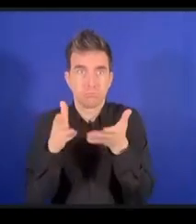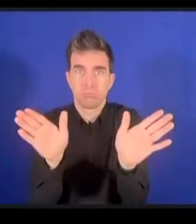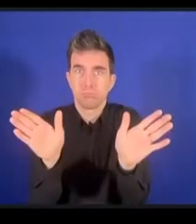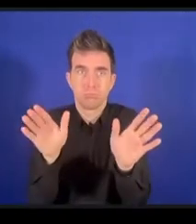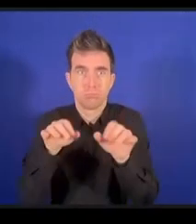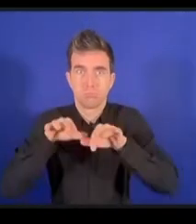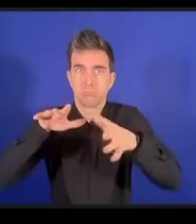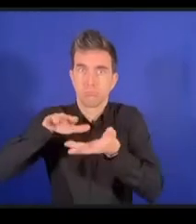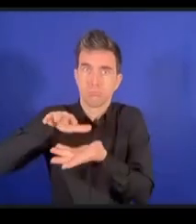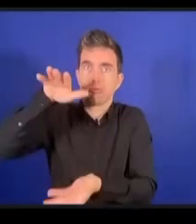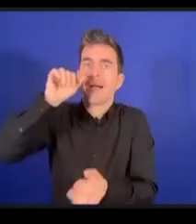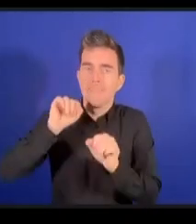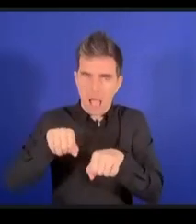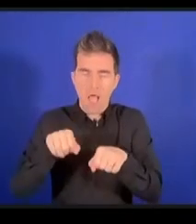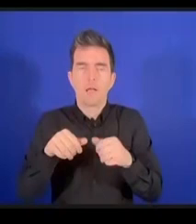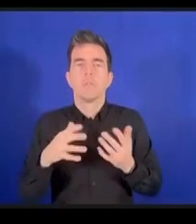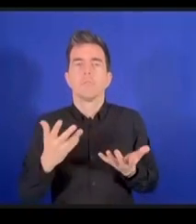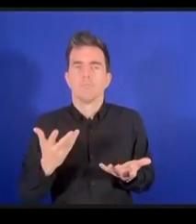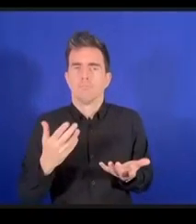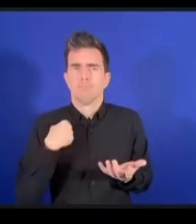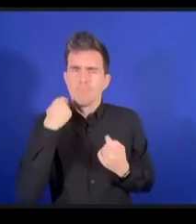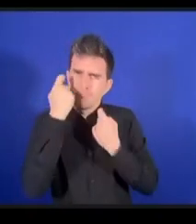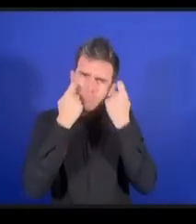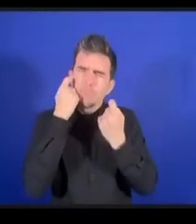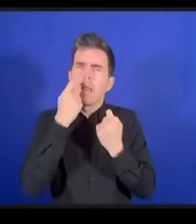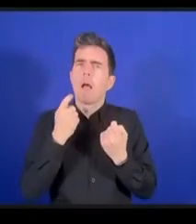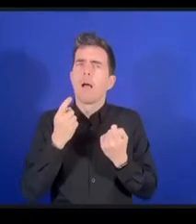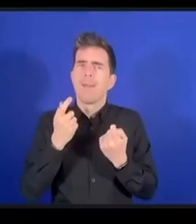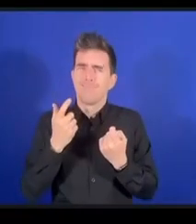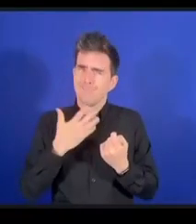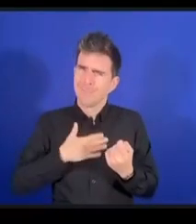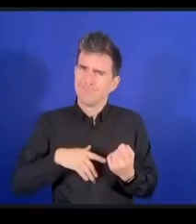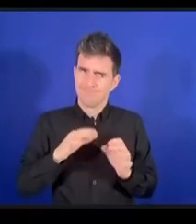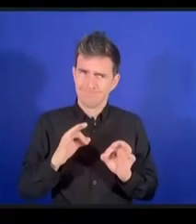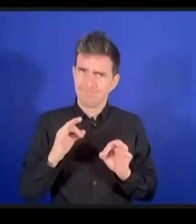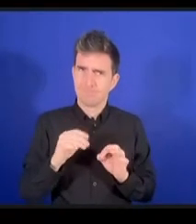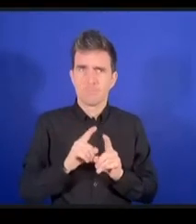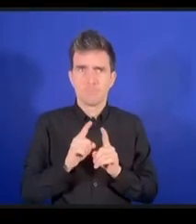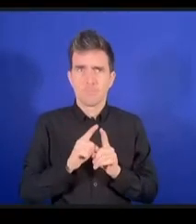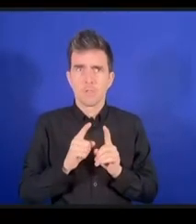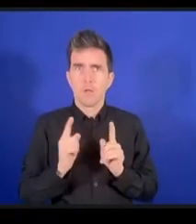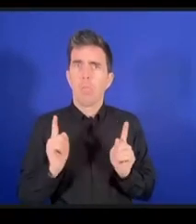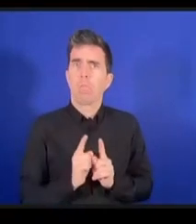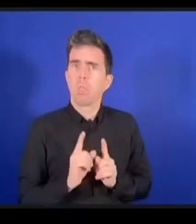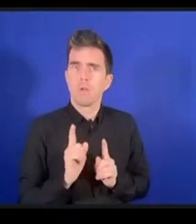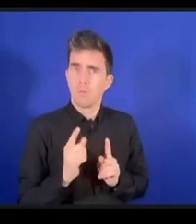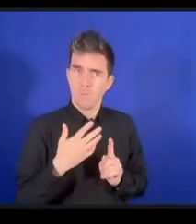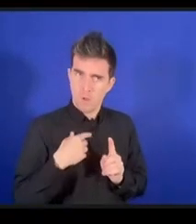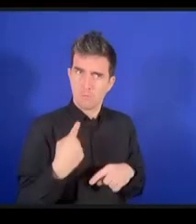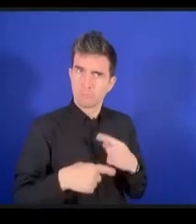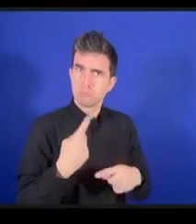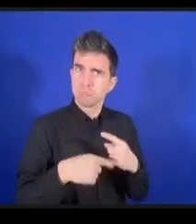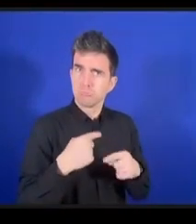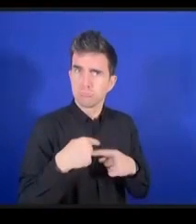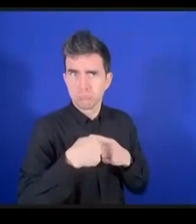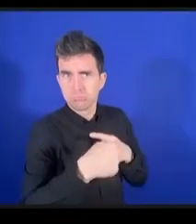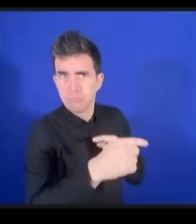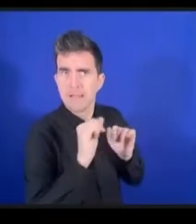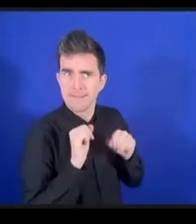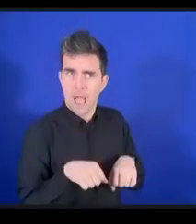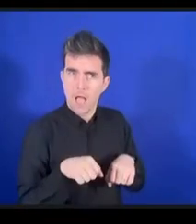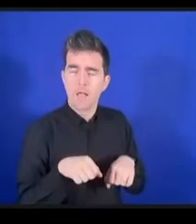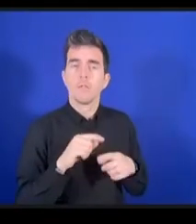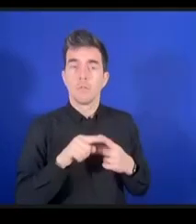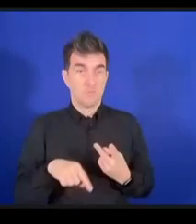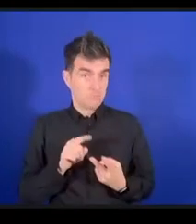l'internet doit être centré sur l'humain l'appel à l'action devrait être